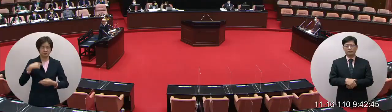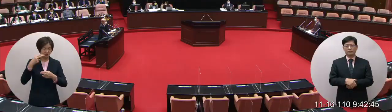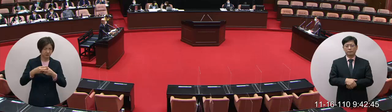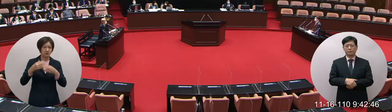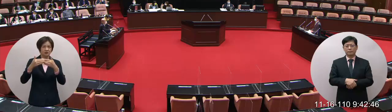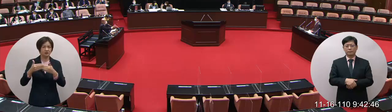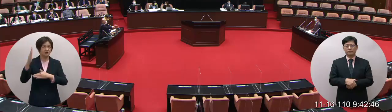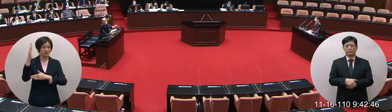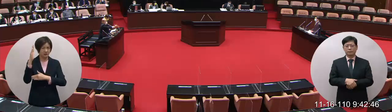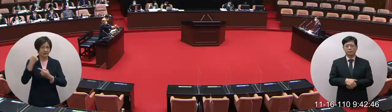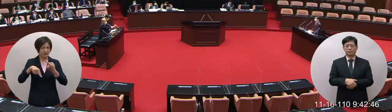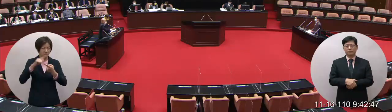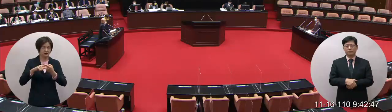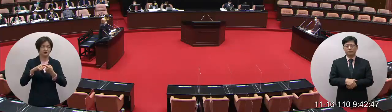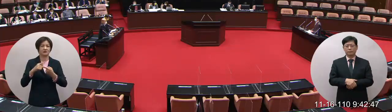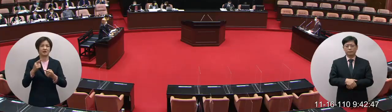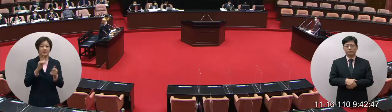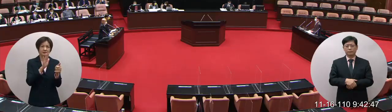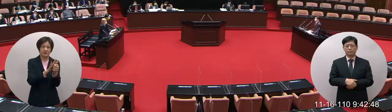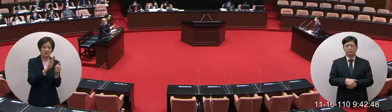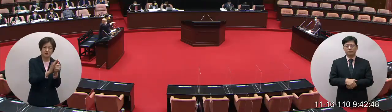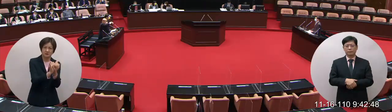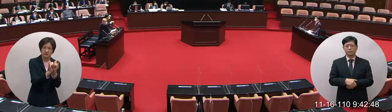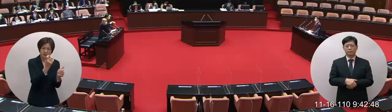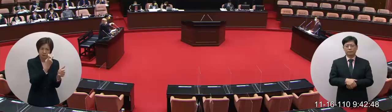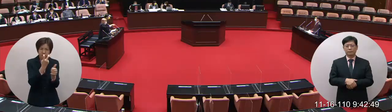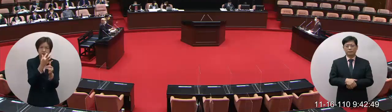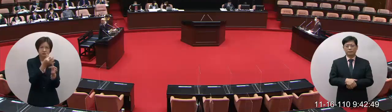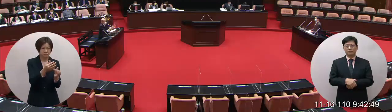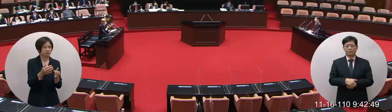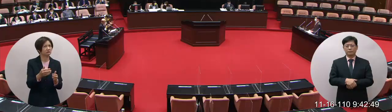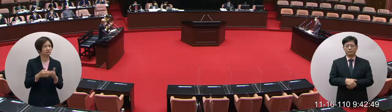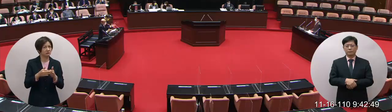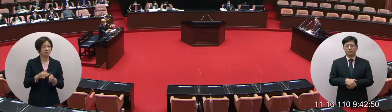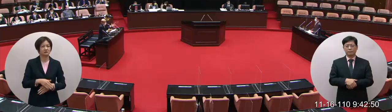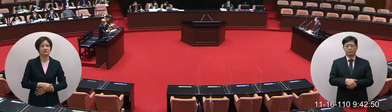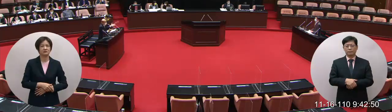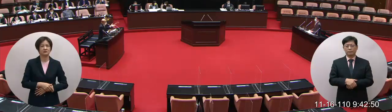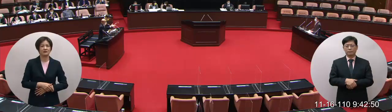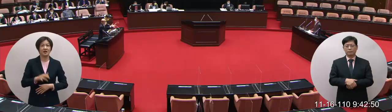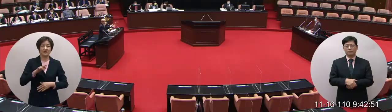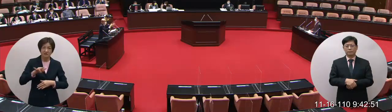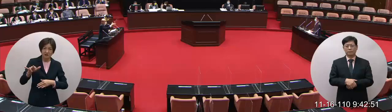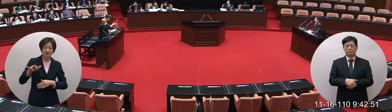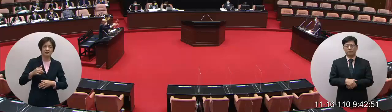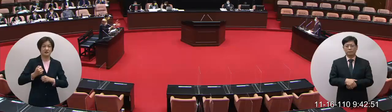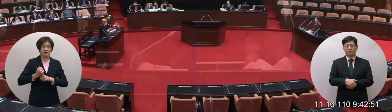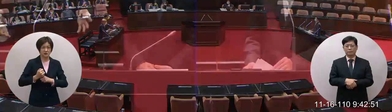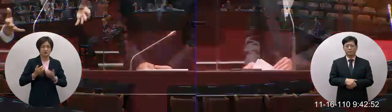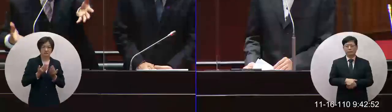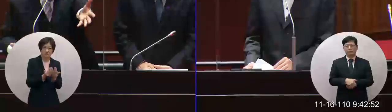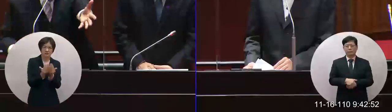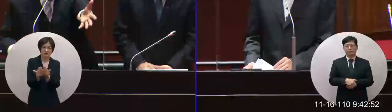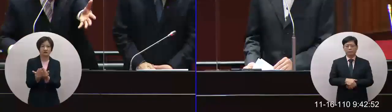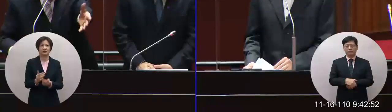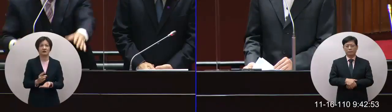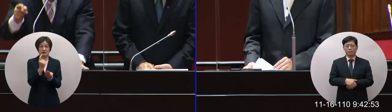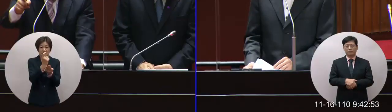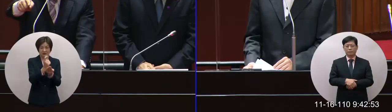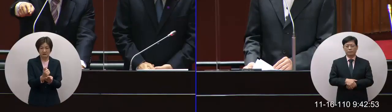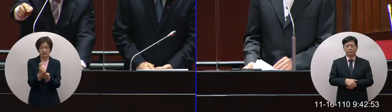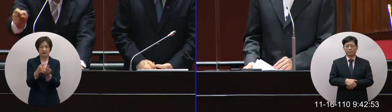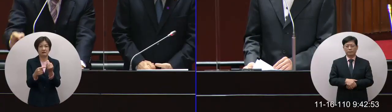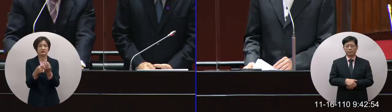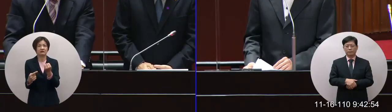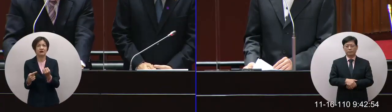應該很有能力可以大大照顧人民那飛機無論是多大多少航空母艦幾艘